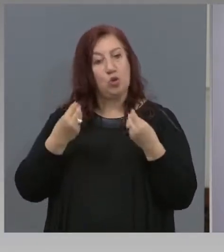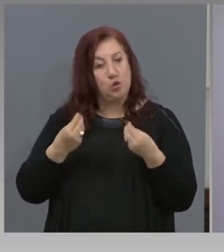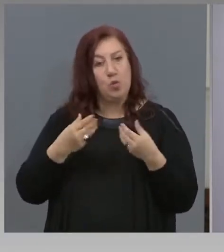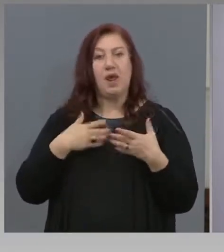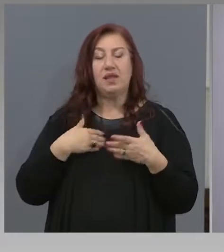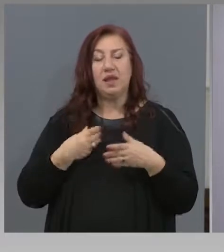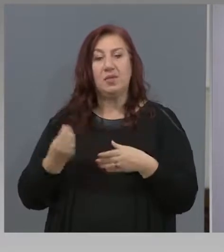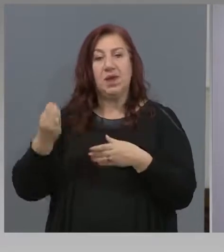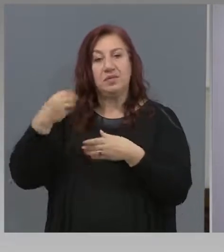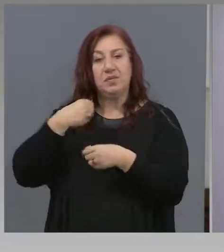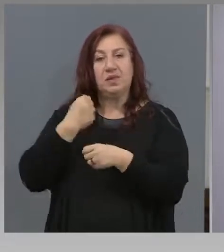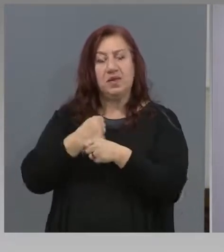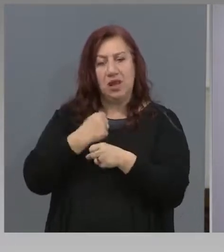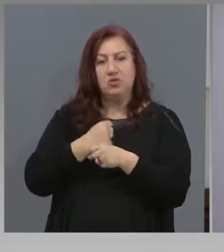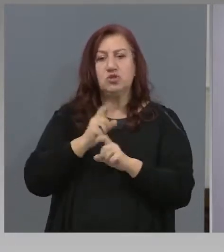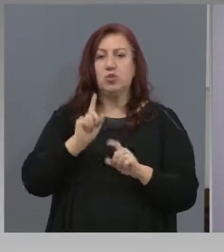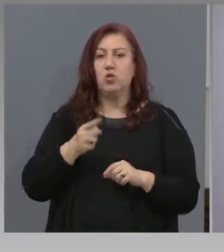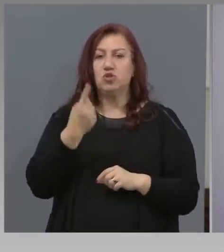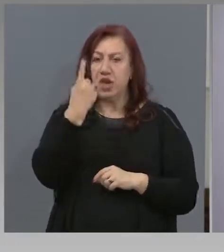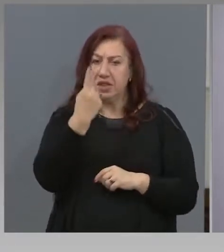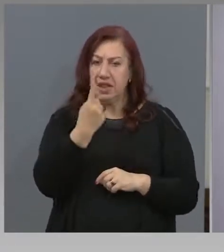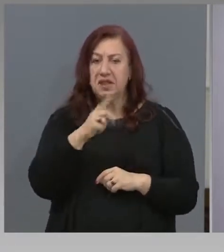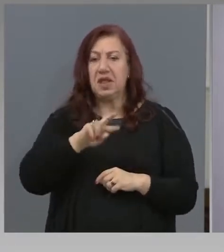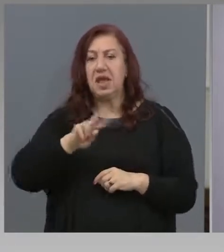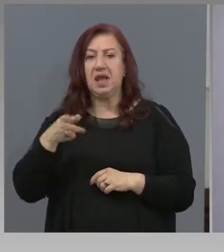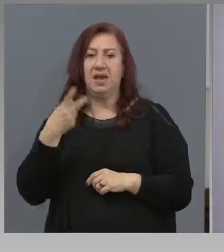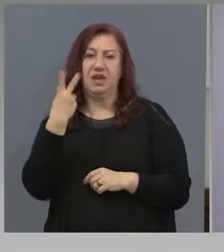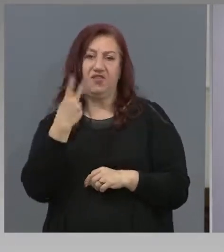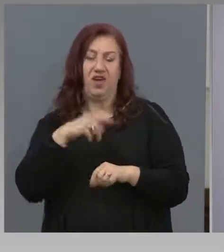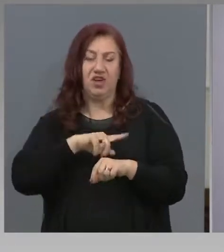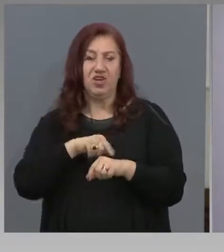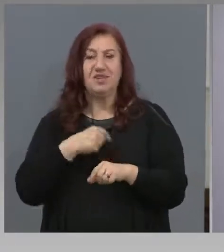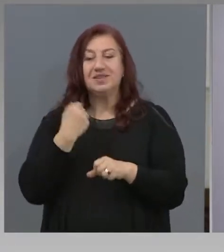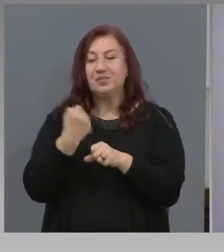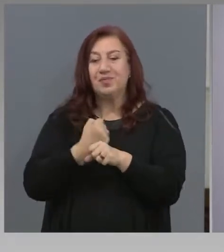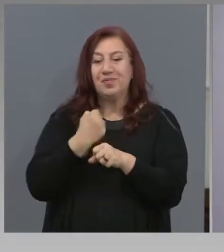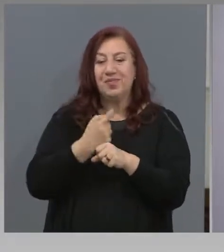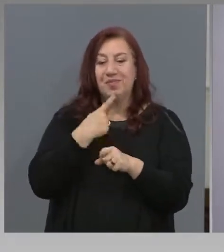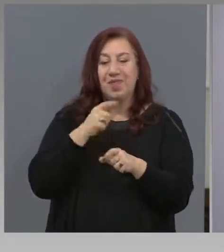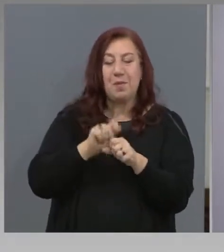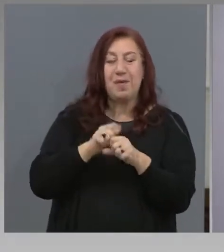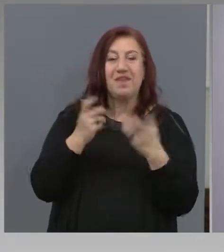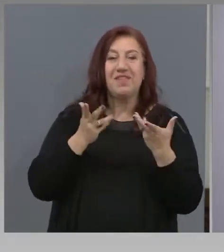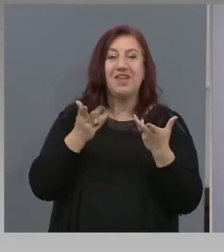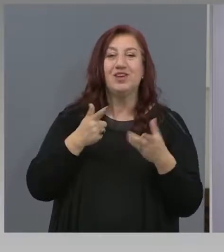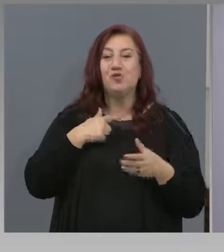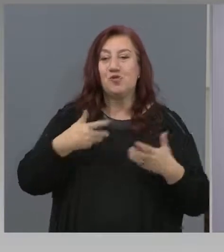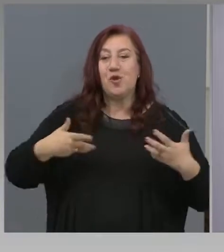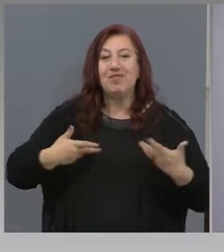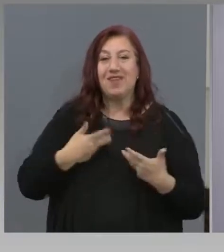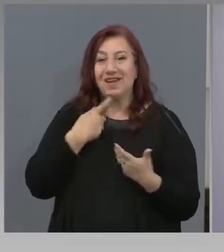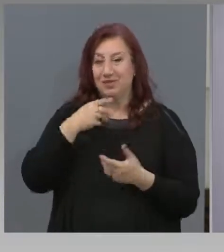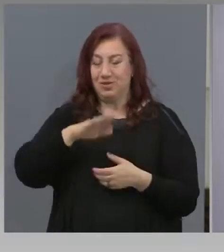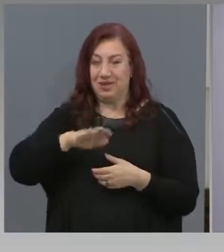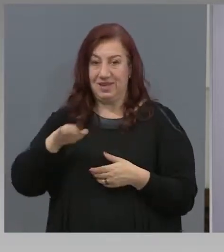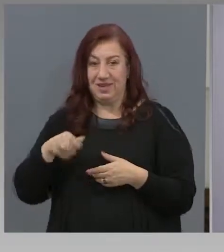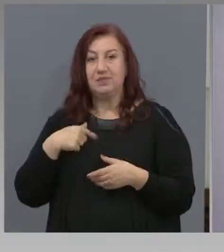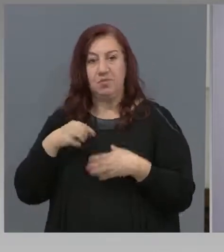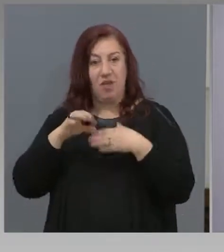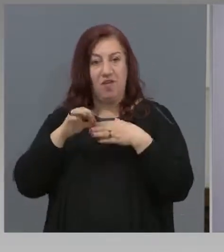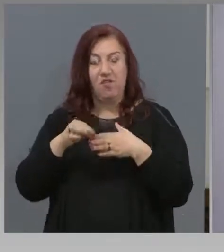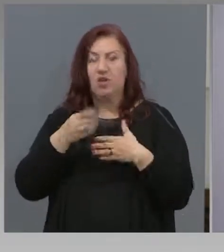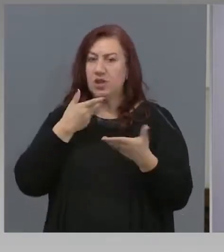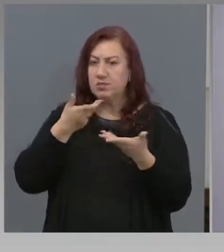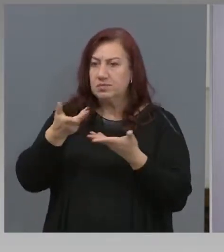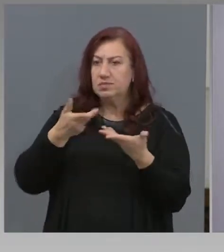пък дори да са един-два часа дневно, дейности по интереси. Това водим разговори и с синдикатите. Мисля, че можем да